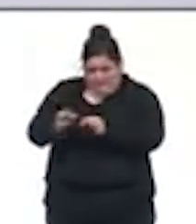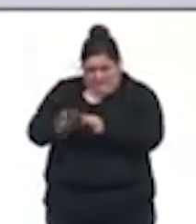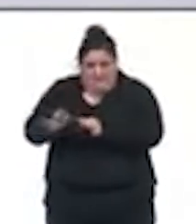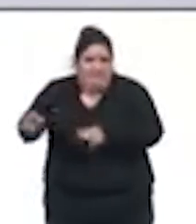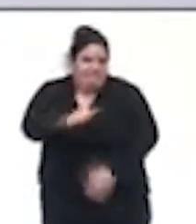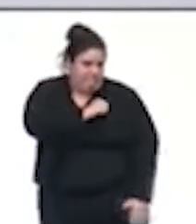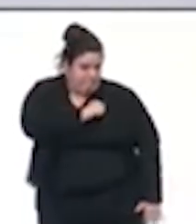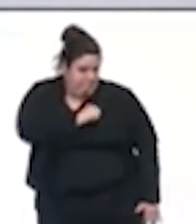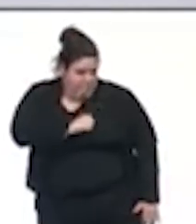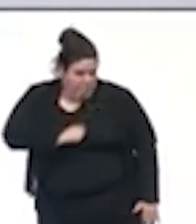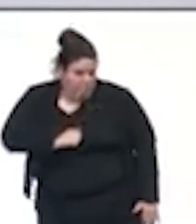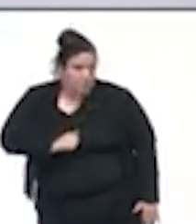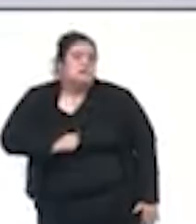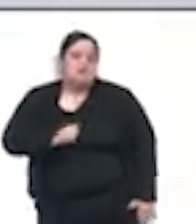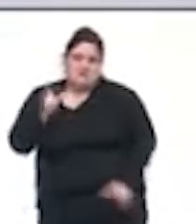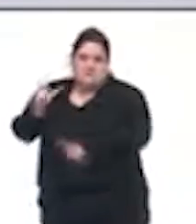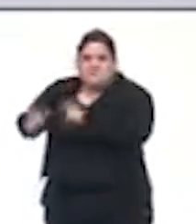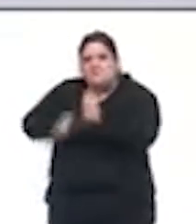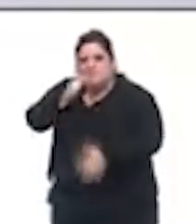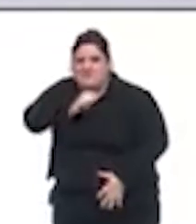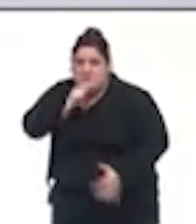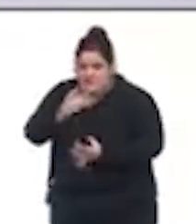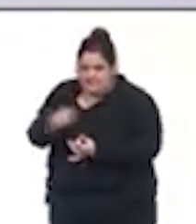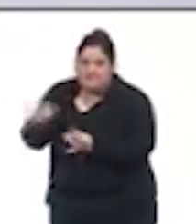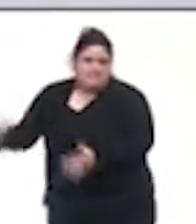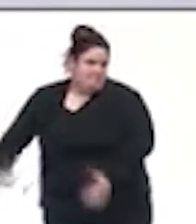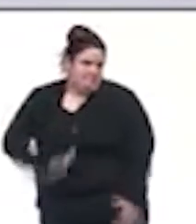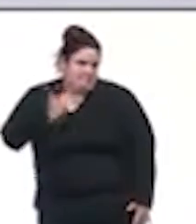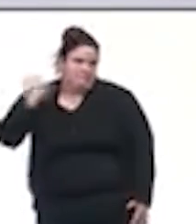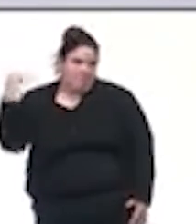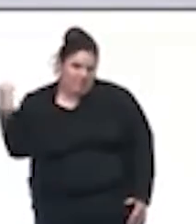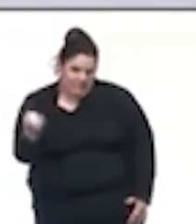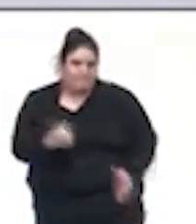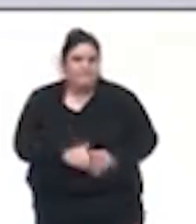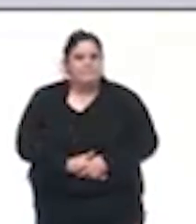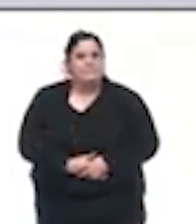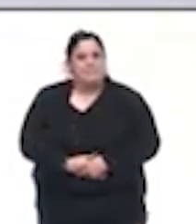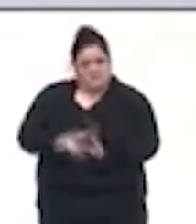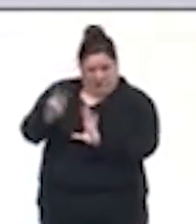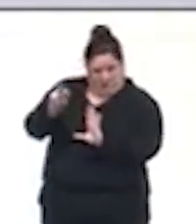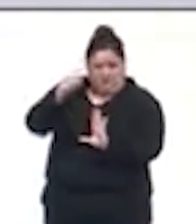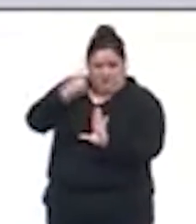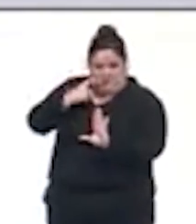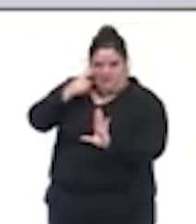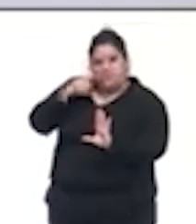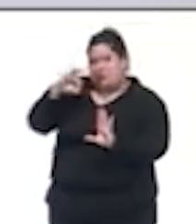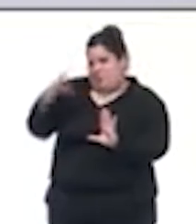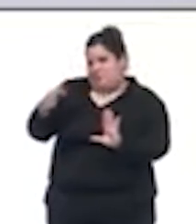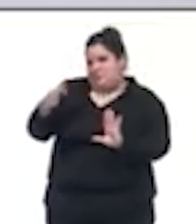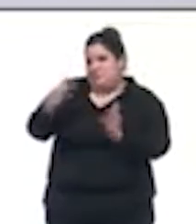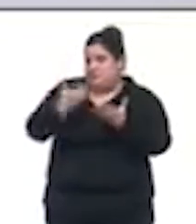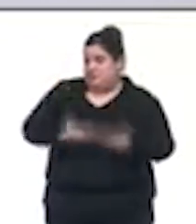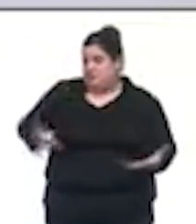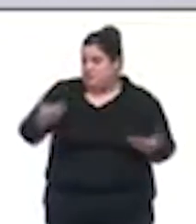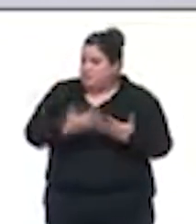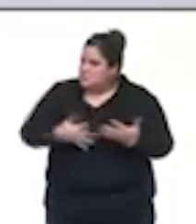générale et qui touche les personnes fragiles. C'est un indice que la situation sanitaire est amenée à se